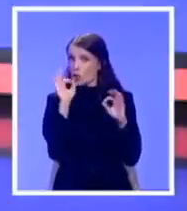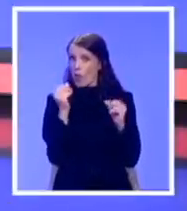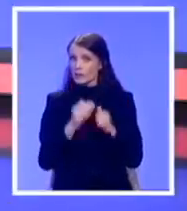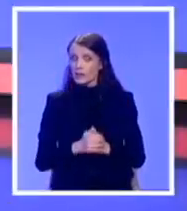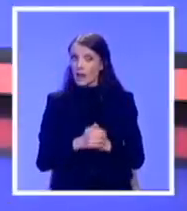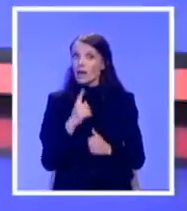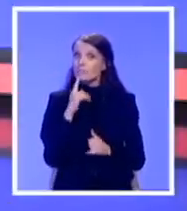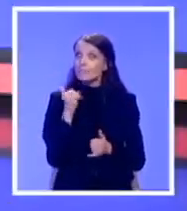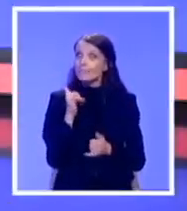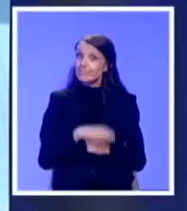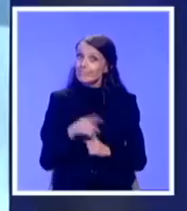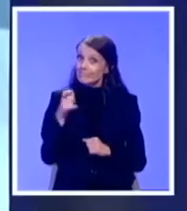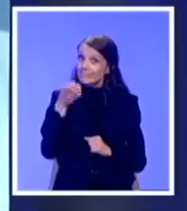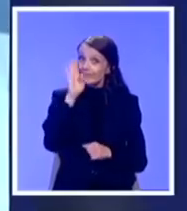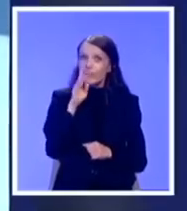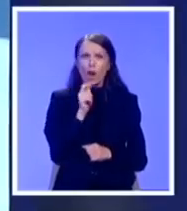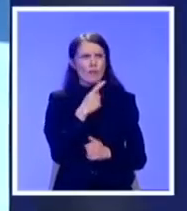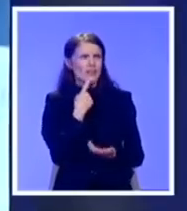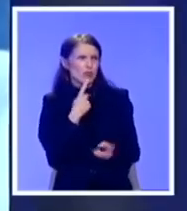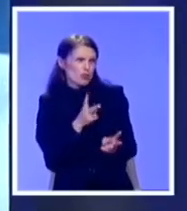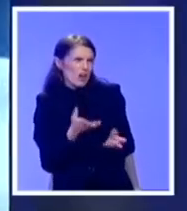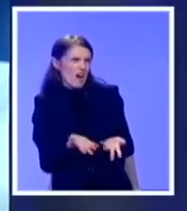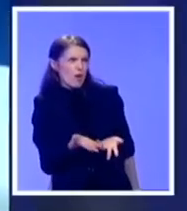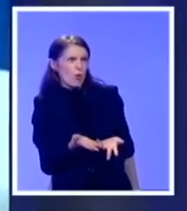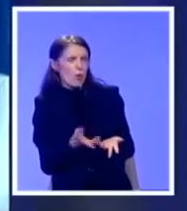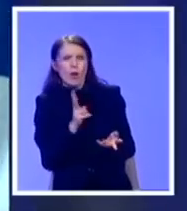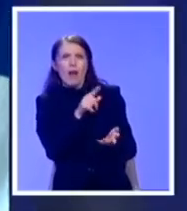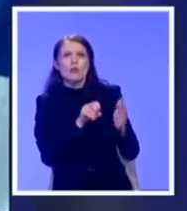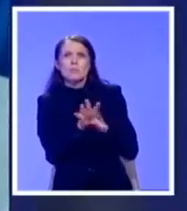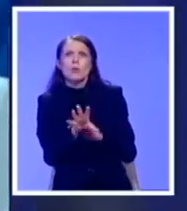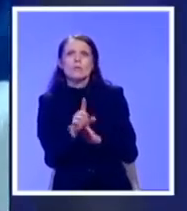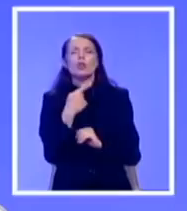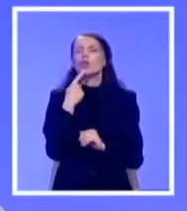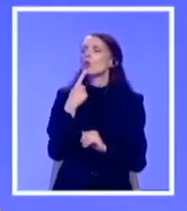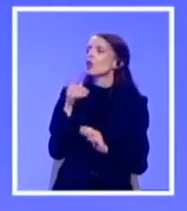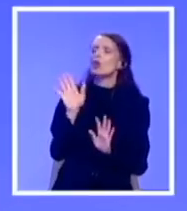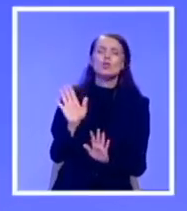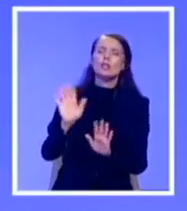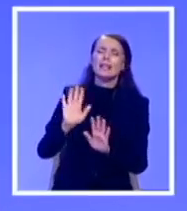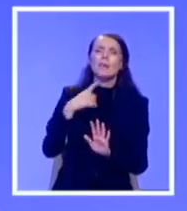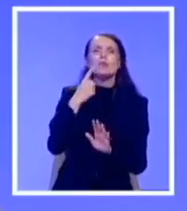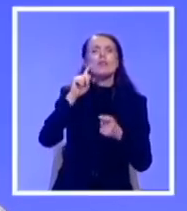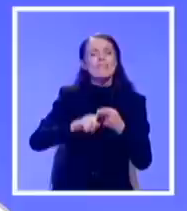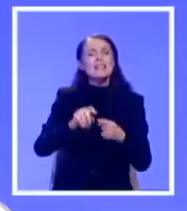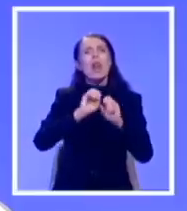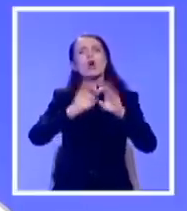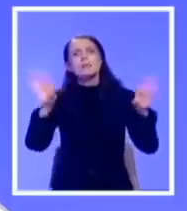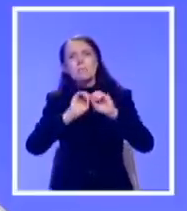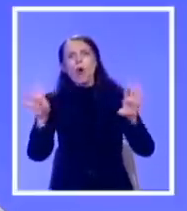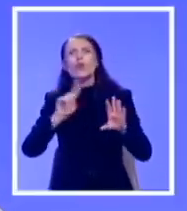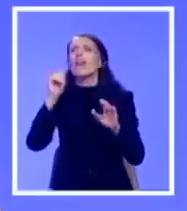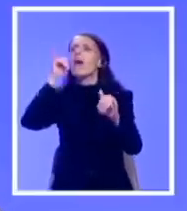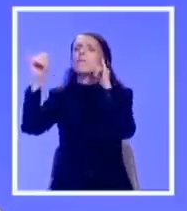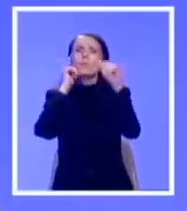zapanjali biste se. Pa kako ljudi idu, kako je uopšte spravo? Ne, pričamo o spotovima koje radimo i takvim stavljama. Dobro. Pa ste, to je dovoljno sejite,